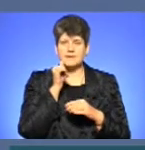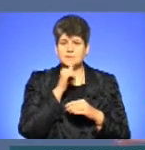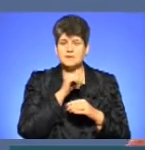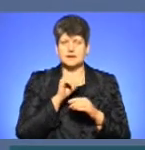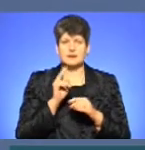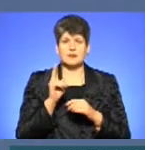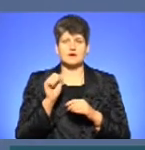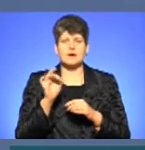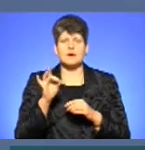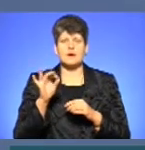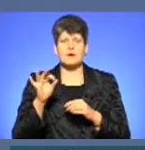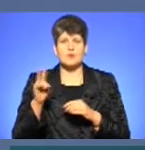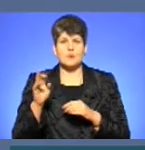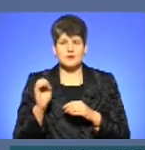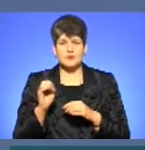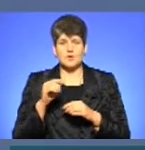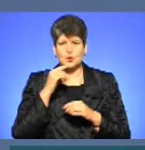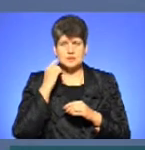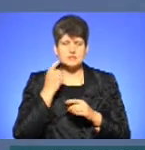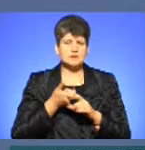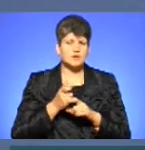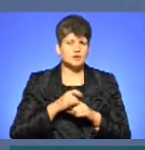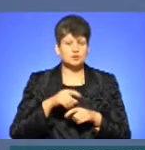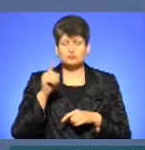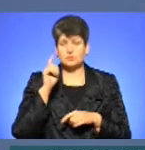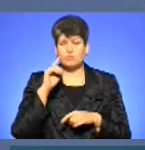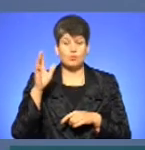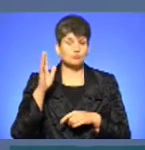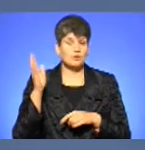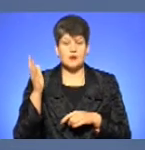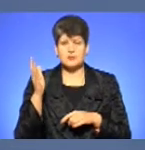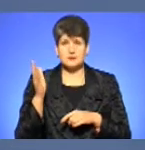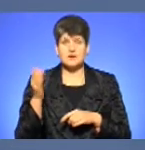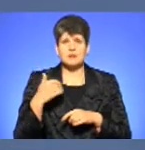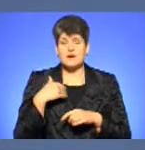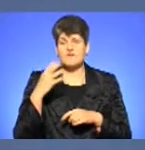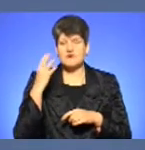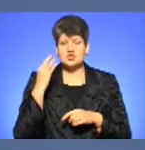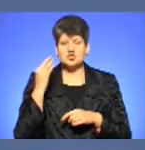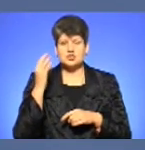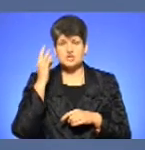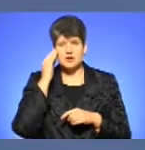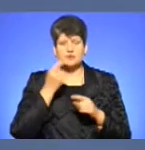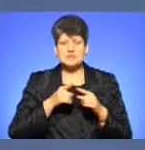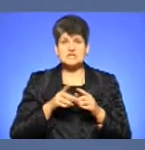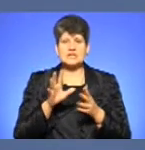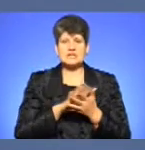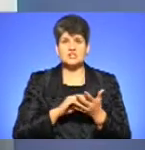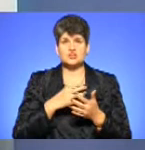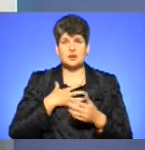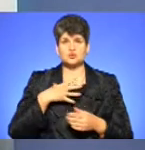караоке російське зараз, на жаль, в Тернополі дуже популярне і вважаю, що це, в принципі, нищить нашу душу.